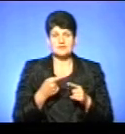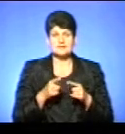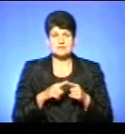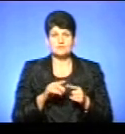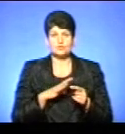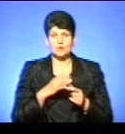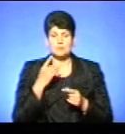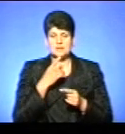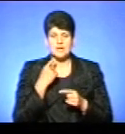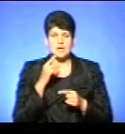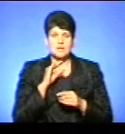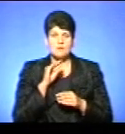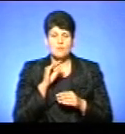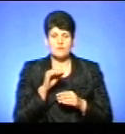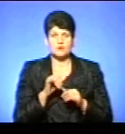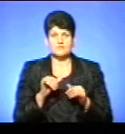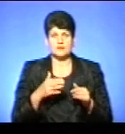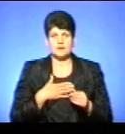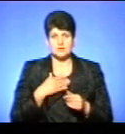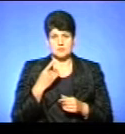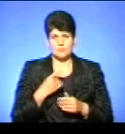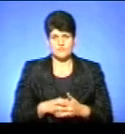питання мови, як розвивалася наша мова.